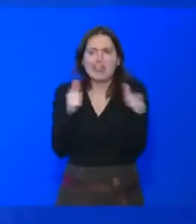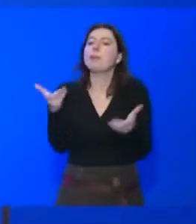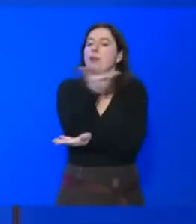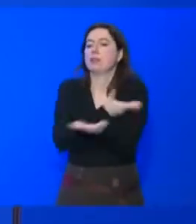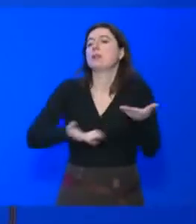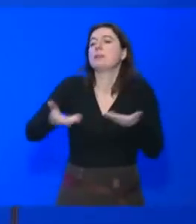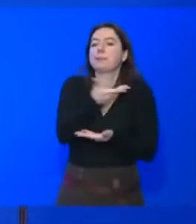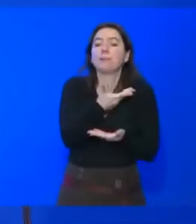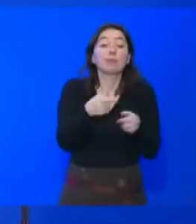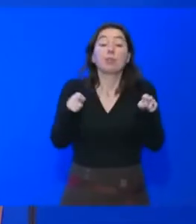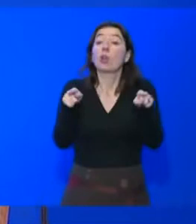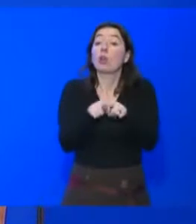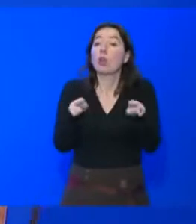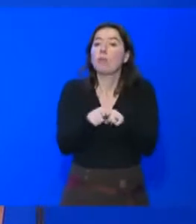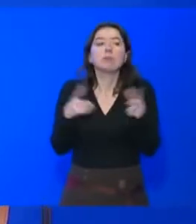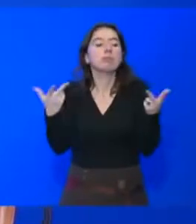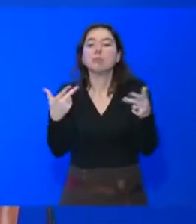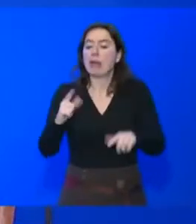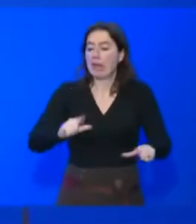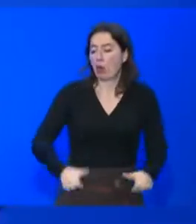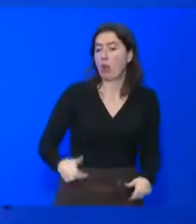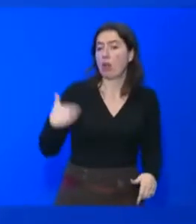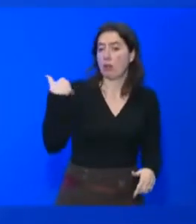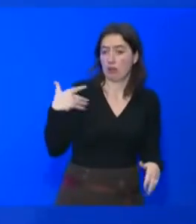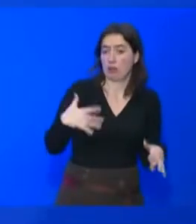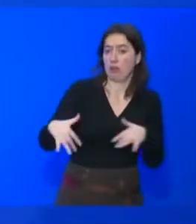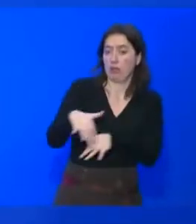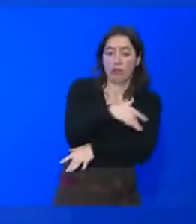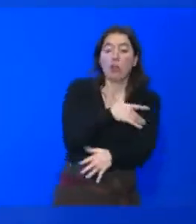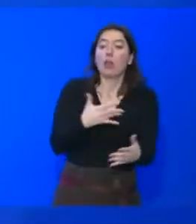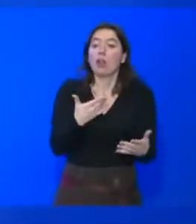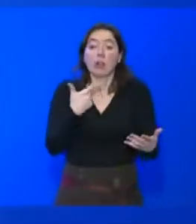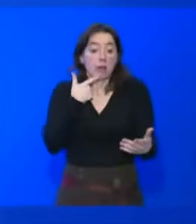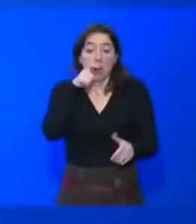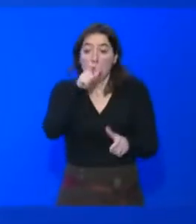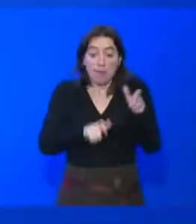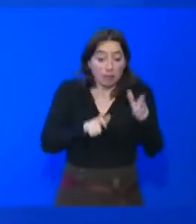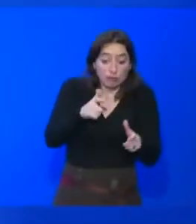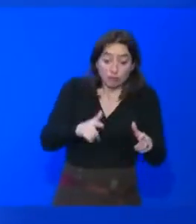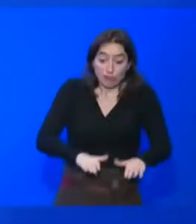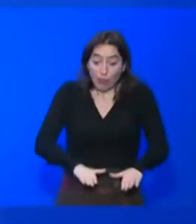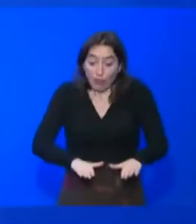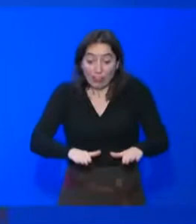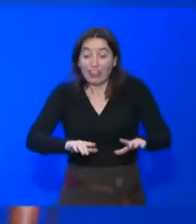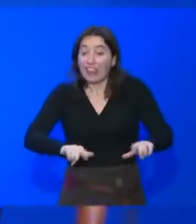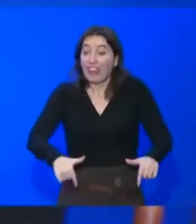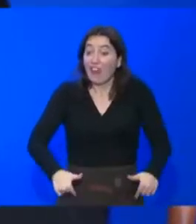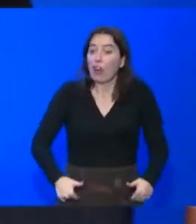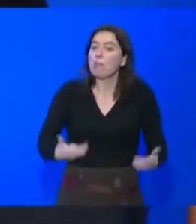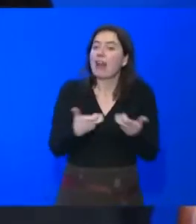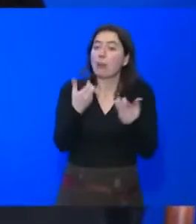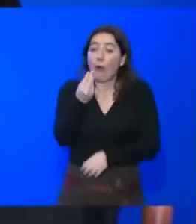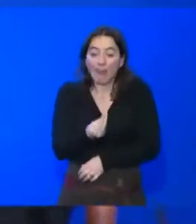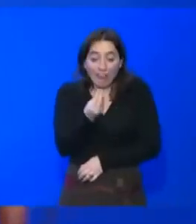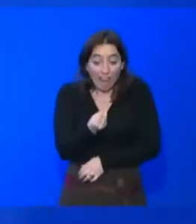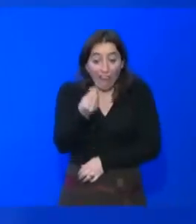dans l'esprit de ce qui a été fait dans le domaine scolaire, où les gens vivent avec les enfants depuis tout petit, ils grandissent ensemble avec une personne handicapée